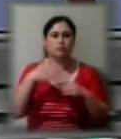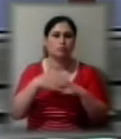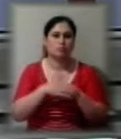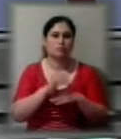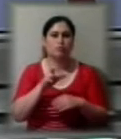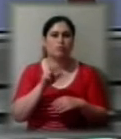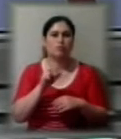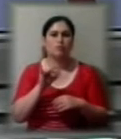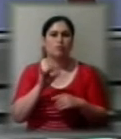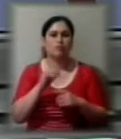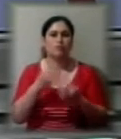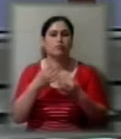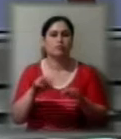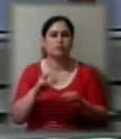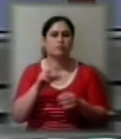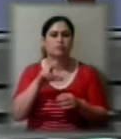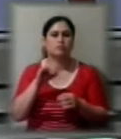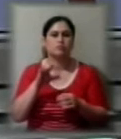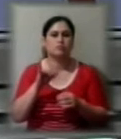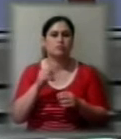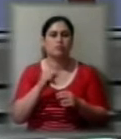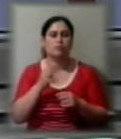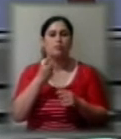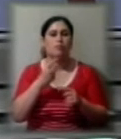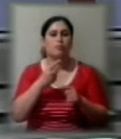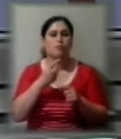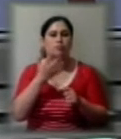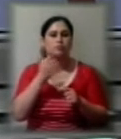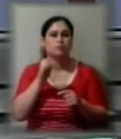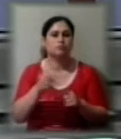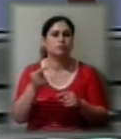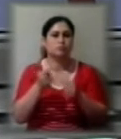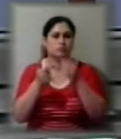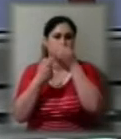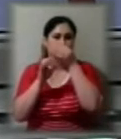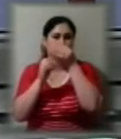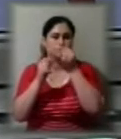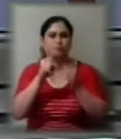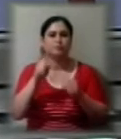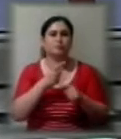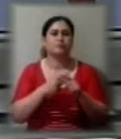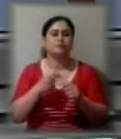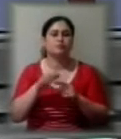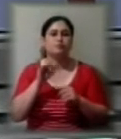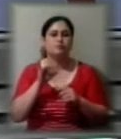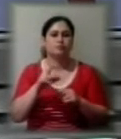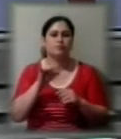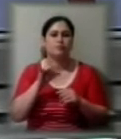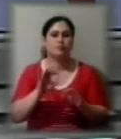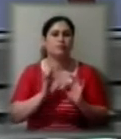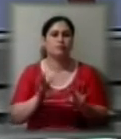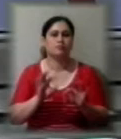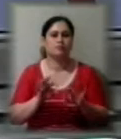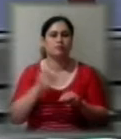відпустили під заставу у півмільйона гривень. Про це за півтори години до ефіру кореспондентам Суспільного телефоном